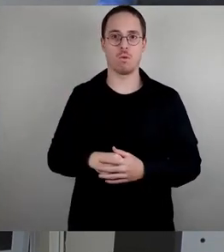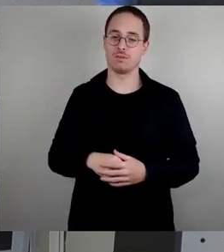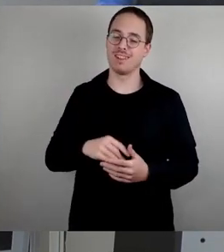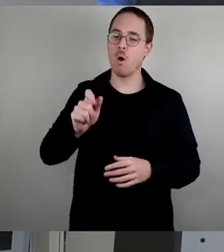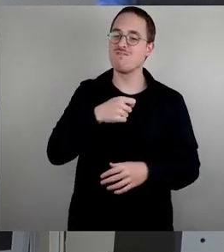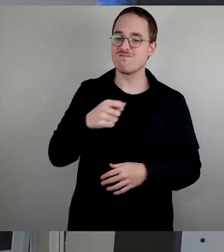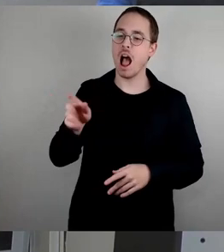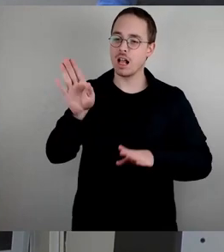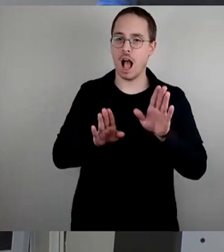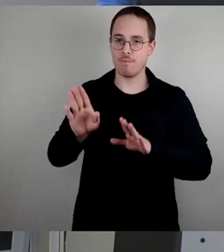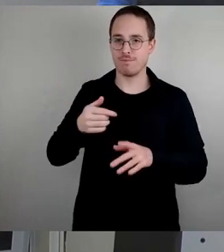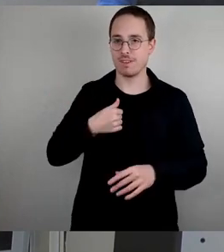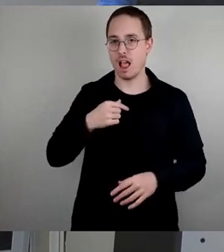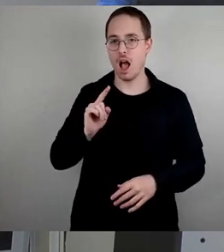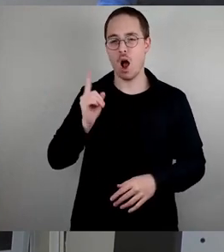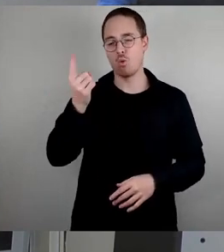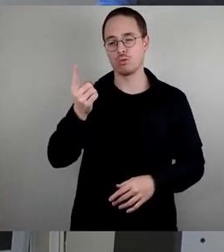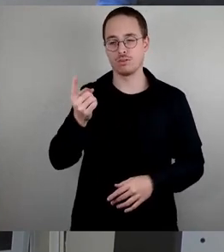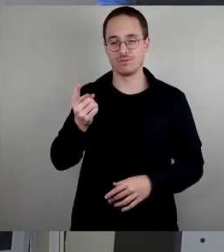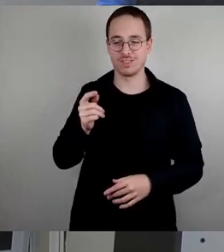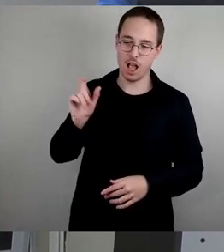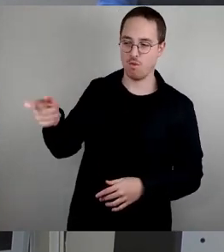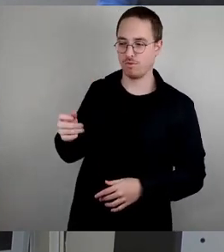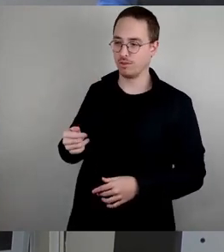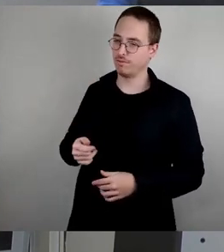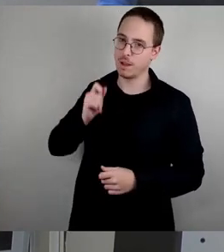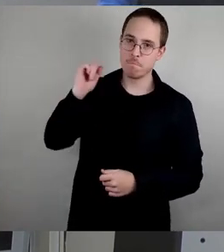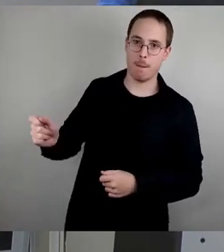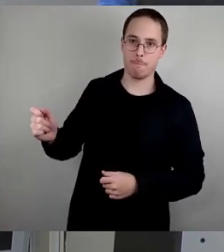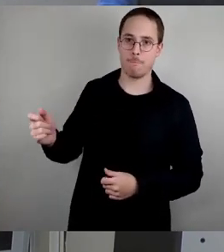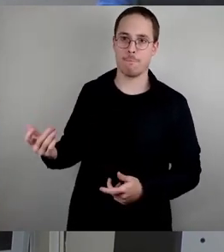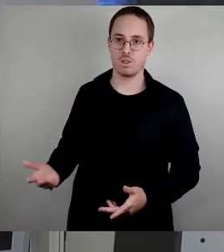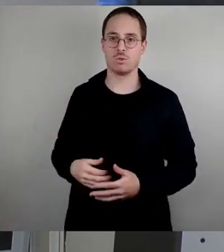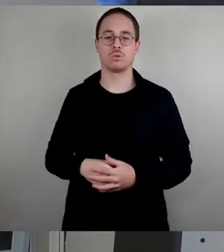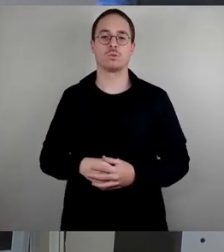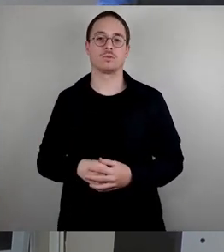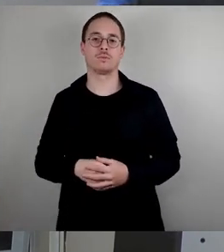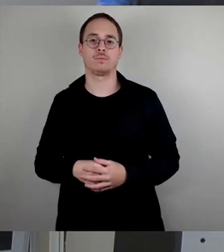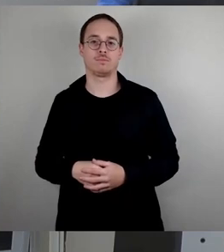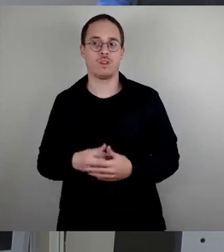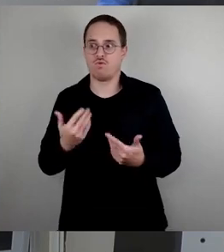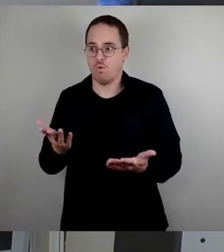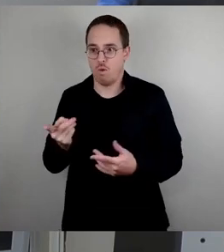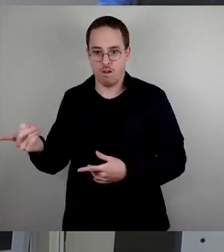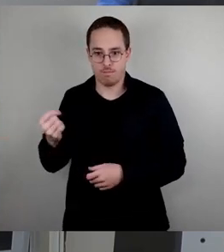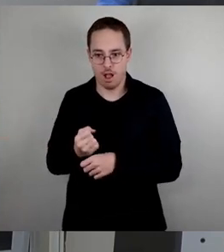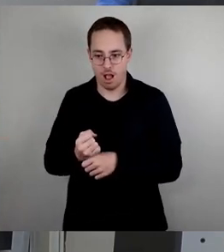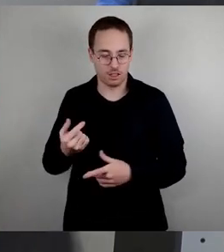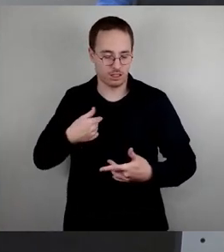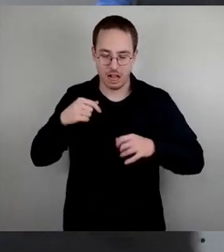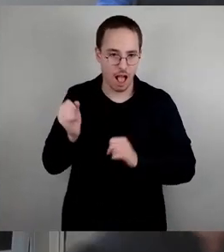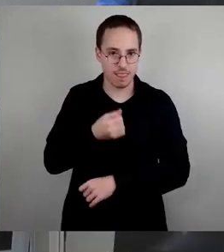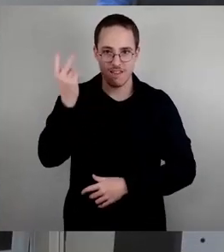schäbig und das ist, ich sage mal, den vernünftigen Leuten, die es auch in der CDU, in der Bundesrepublik Deutschland gegeben hat, wirklich unwürdig.